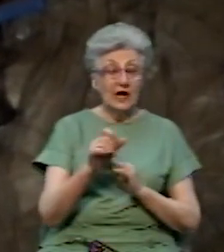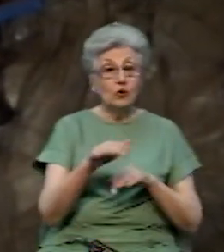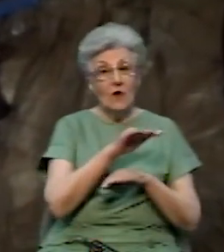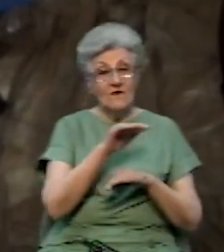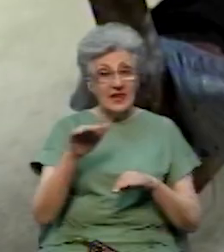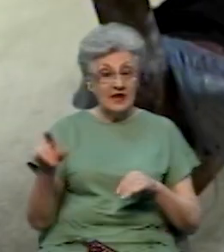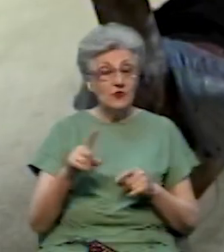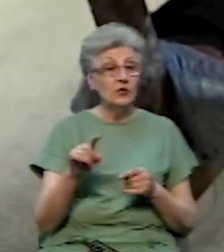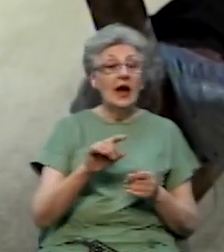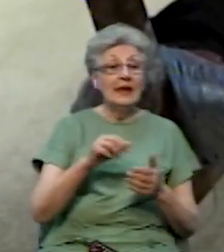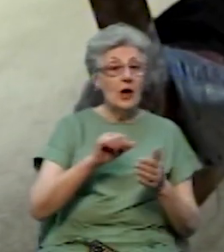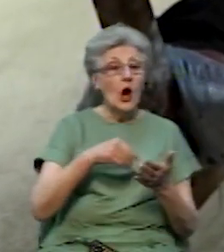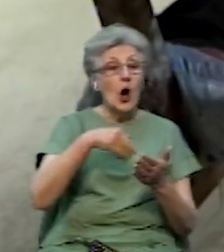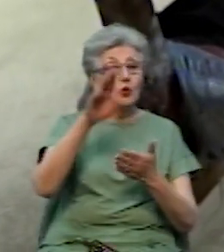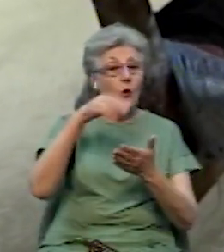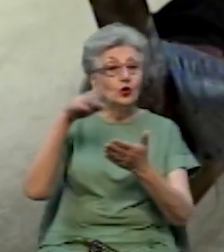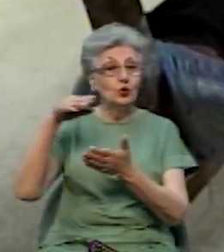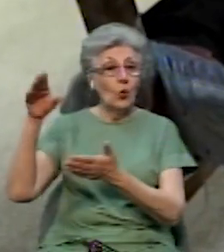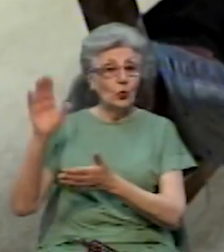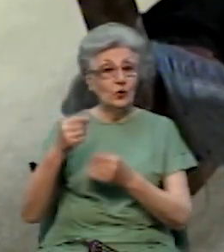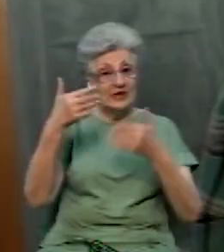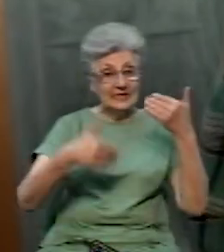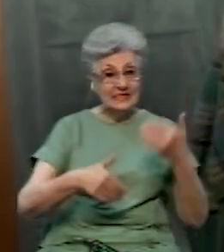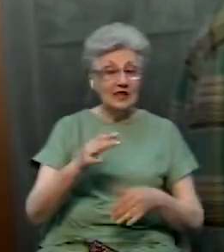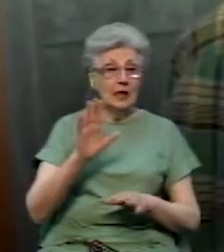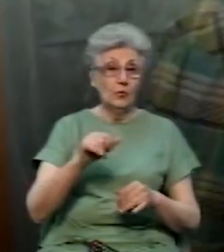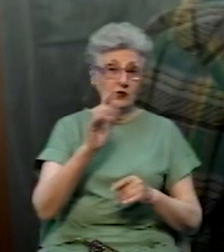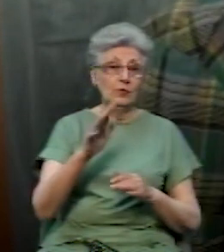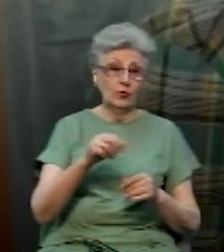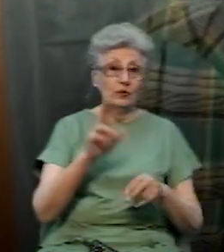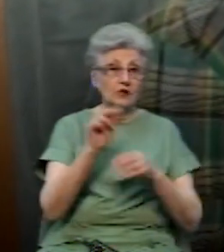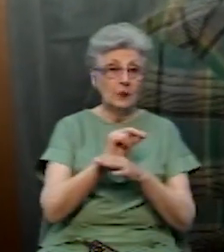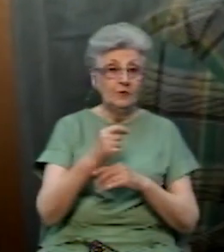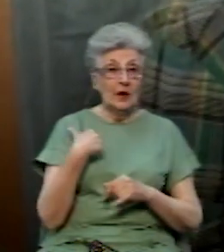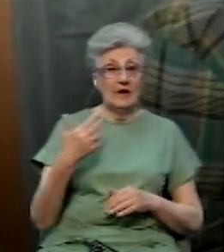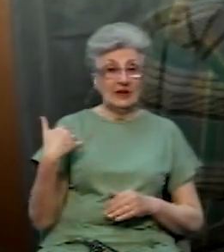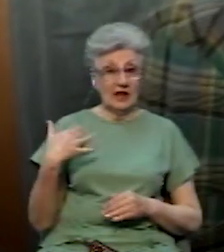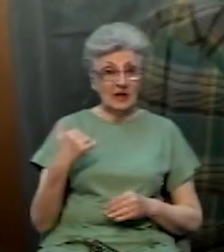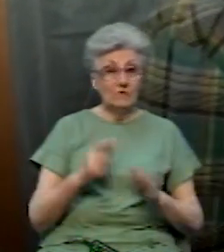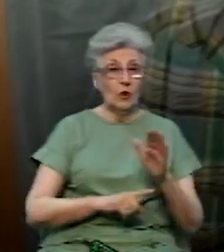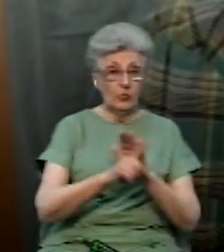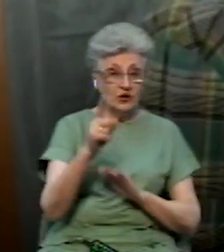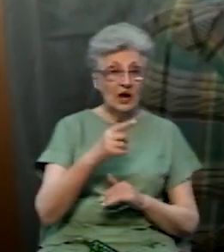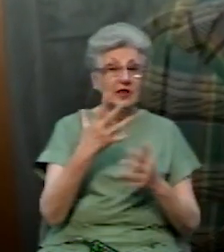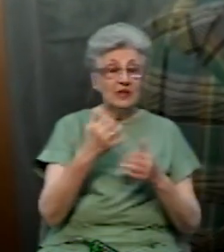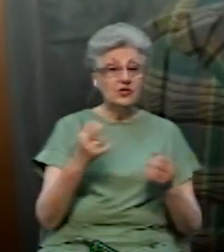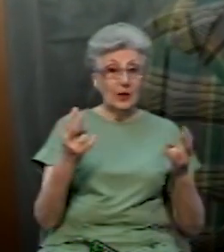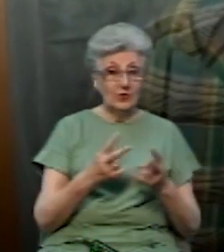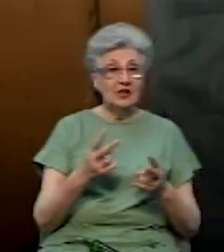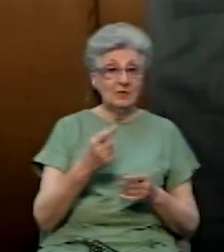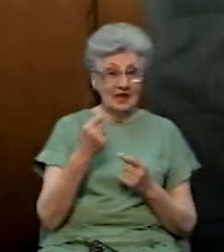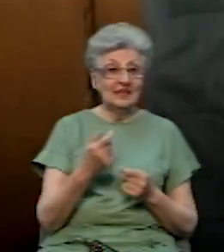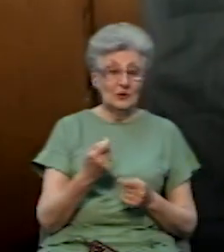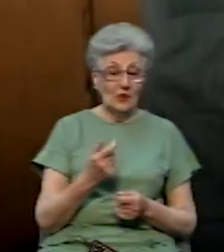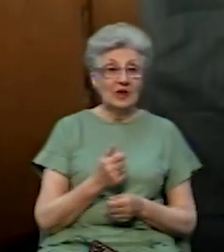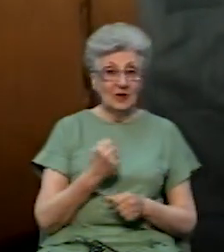погрунтують стіни, потім фарбуватимуть їх у блакитний. Ми нещодавно почали, і до фінішу ще потрібно трохи дійти.